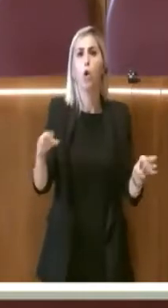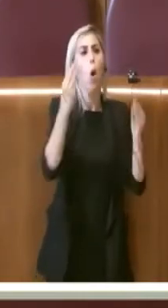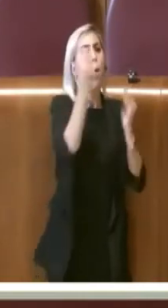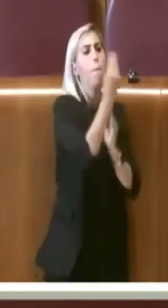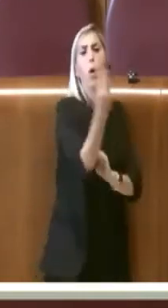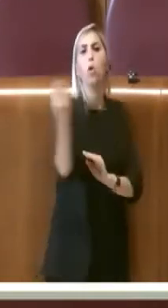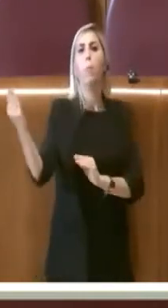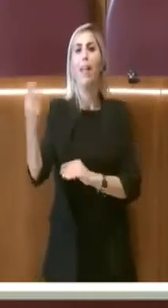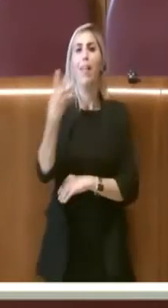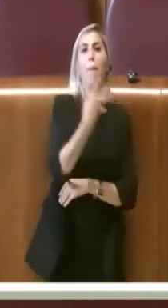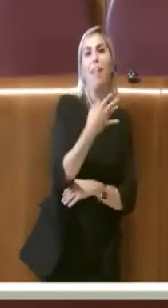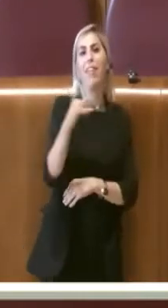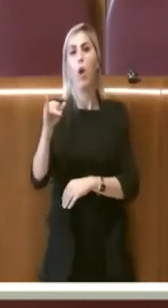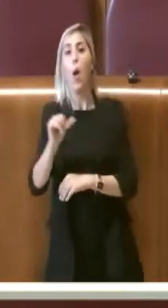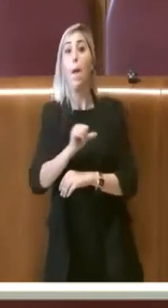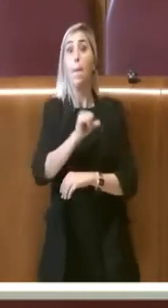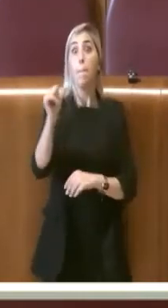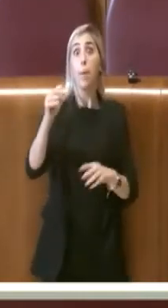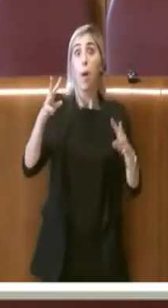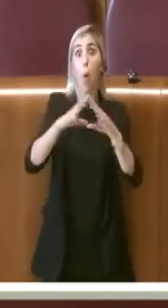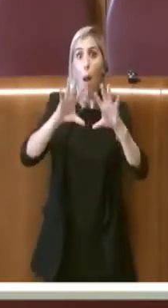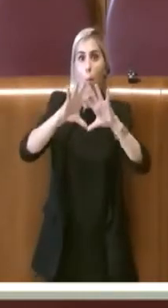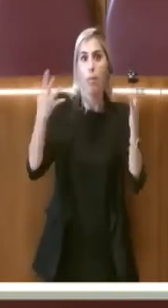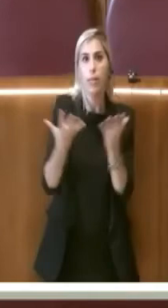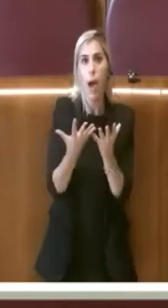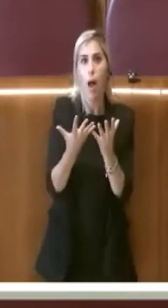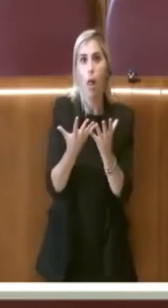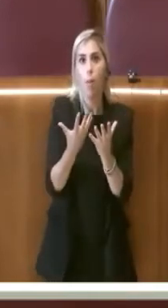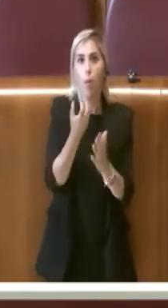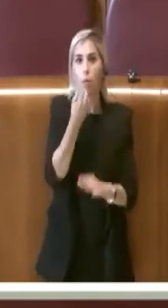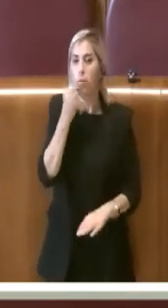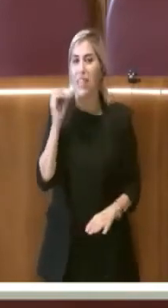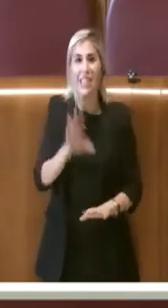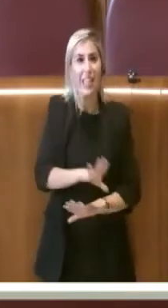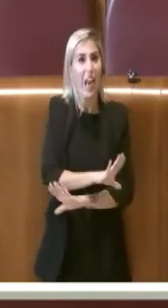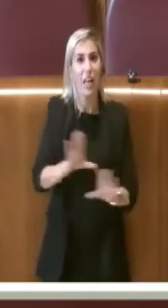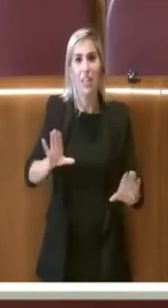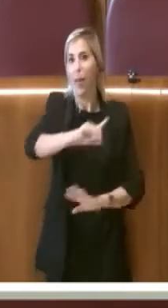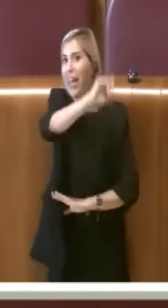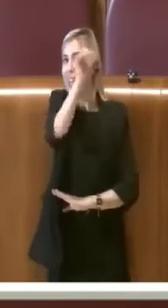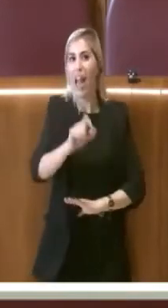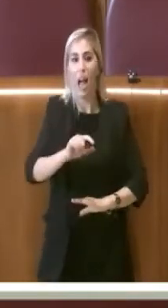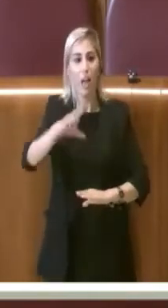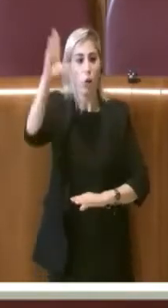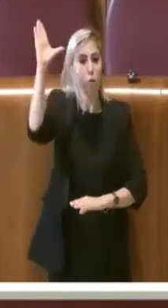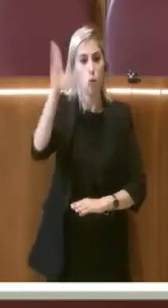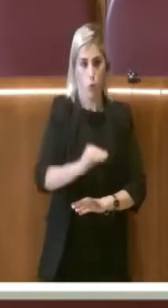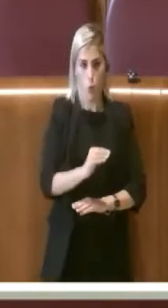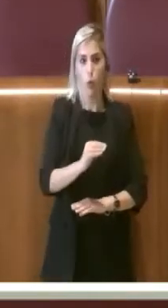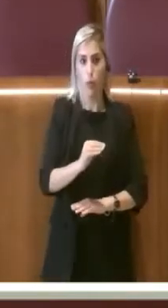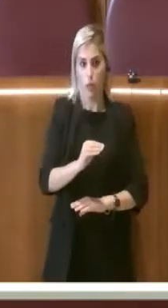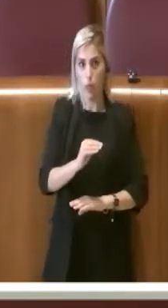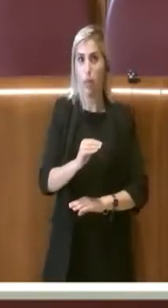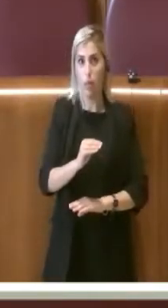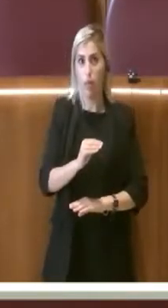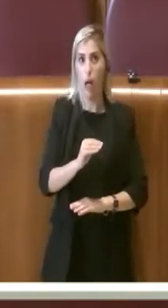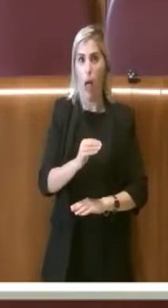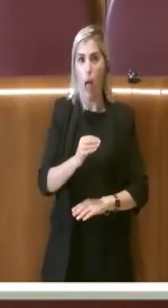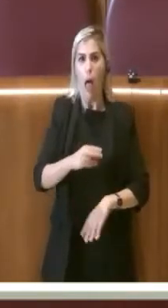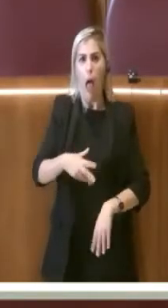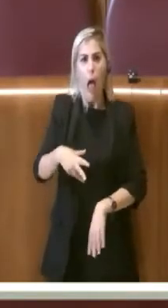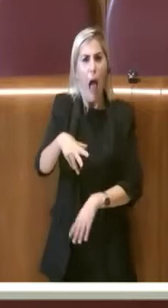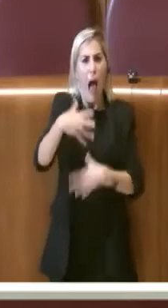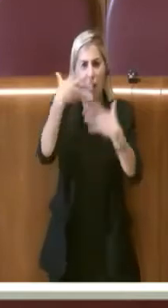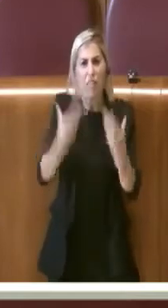Milite Gnoto. La Prima Guerra Mondiale è stata un dramma per tutta quanta la nazione. Tantissime persone sono morte